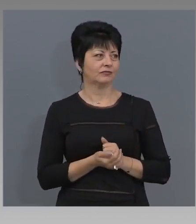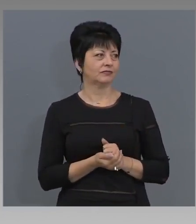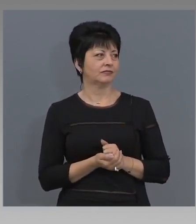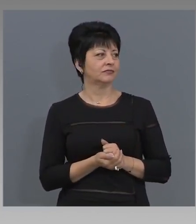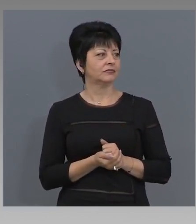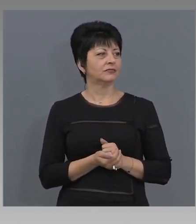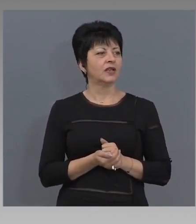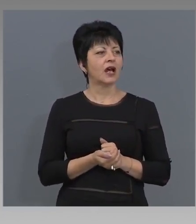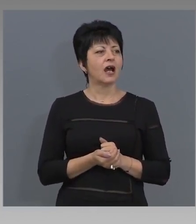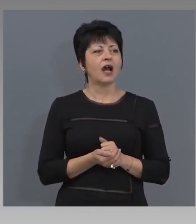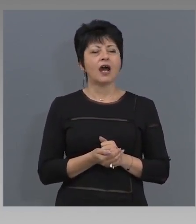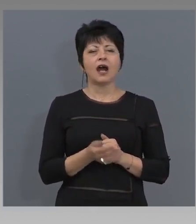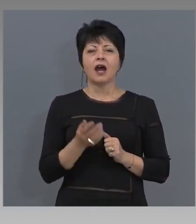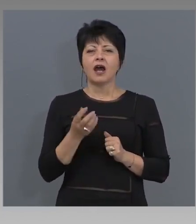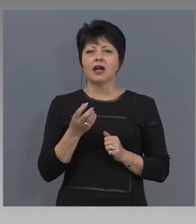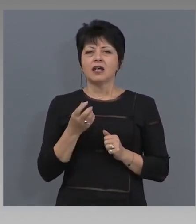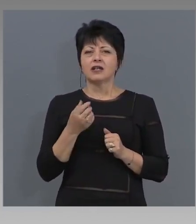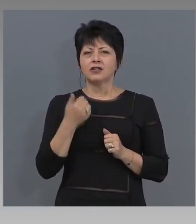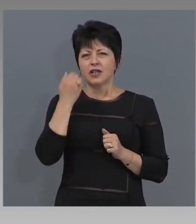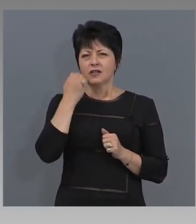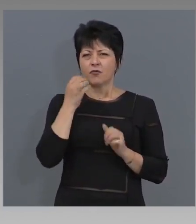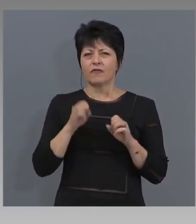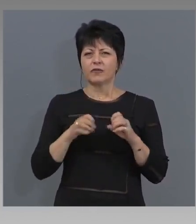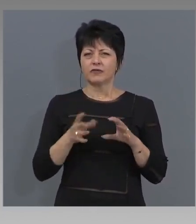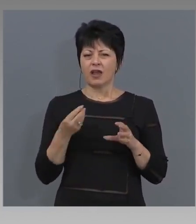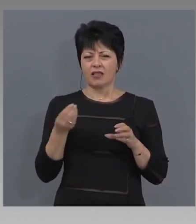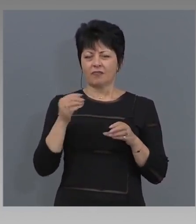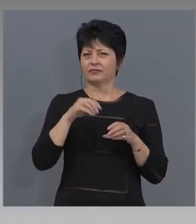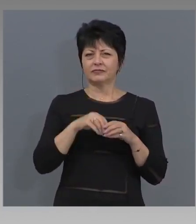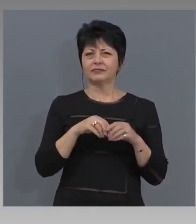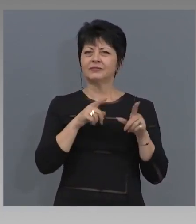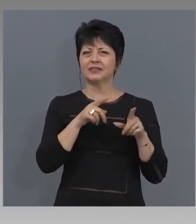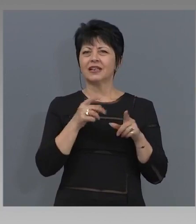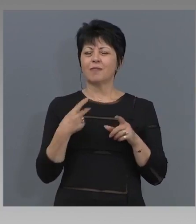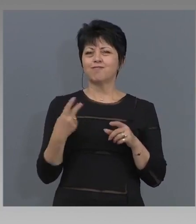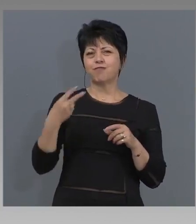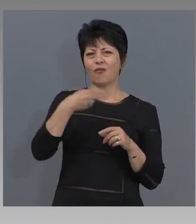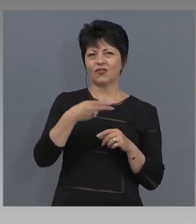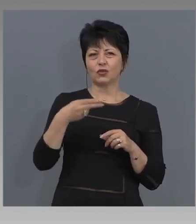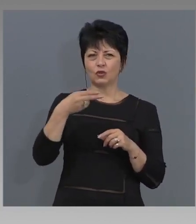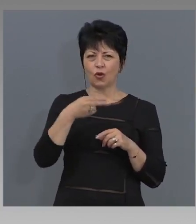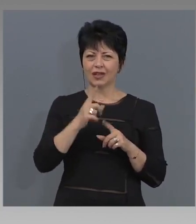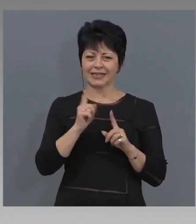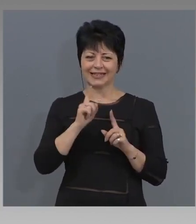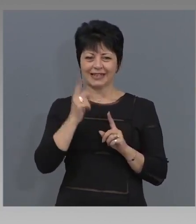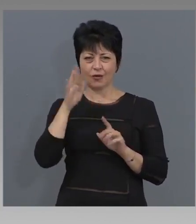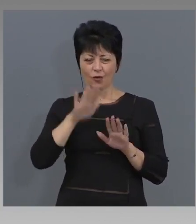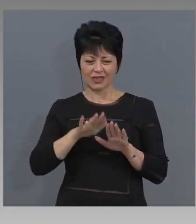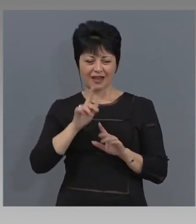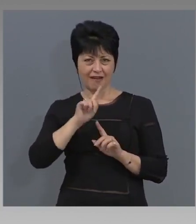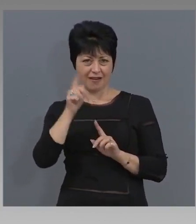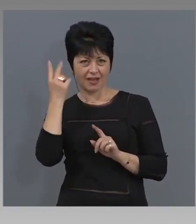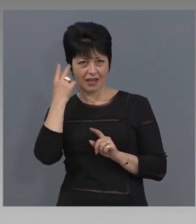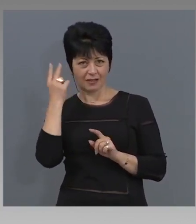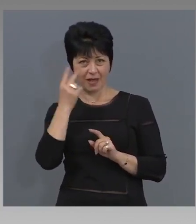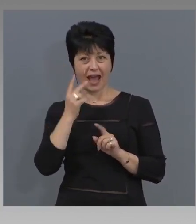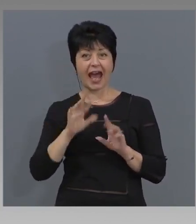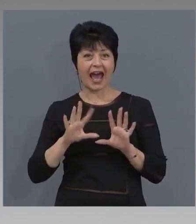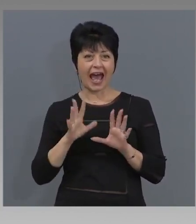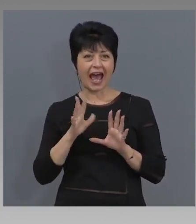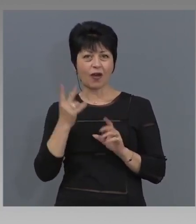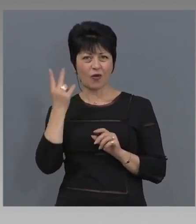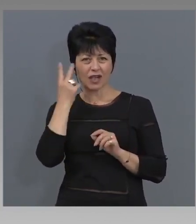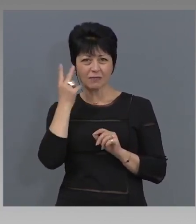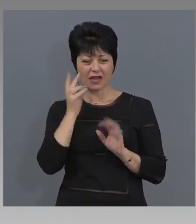Извинявам се, ще използвам възможността да внесе едно, да повторя нещо, което вече го казахме, просто за да не остане неразбрано. Ако правилно разбирам